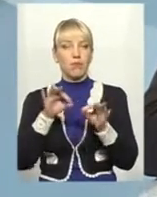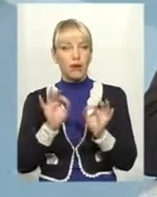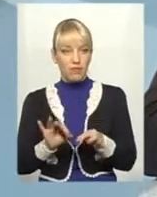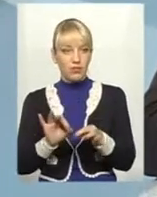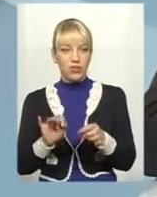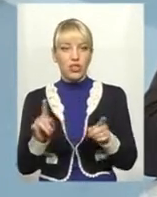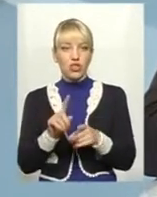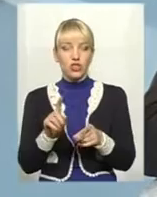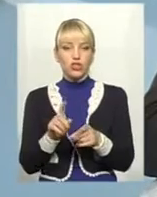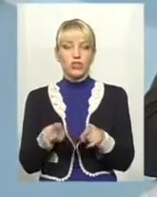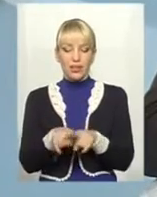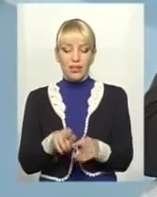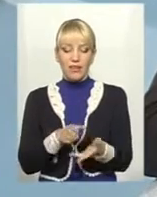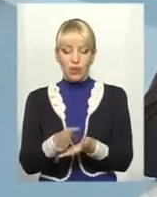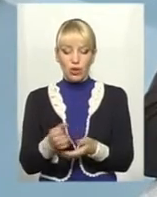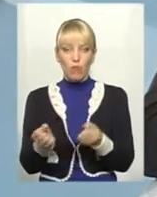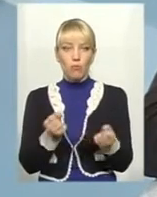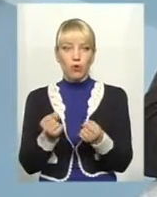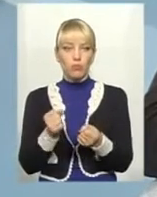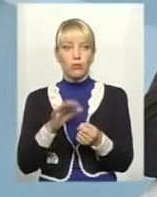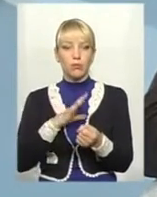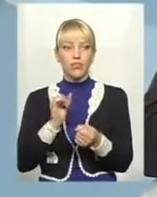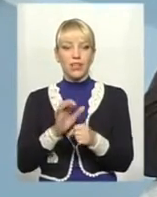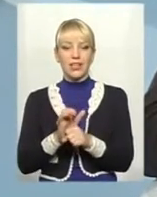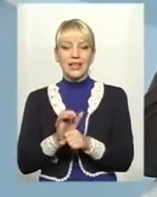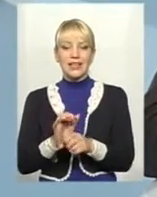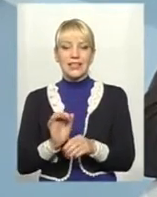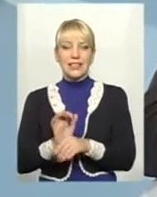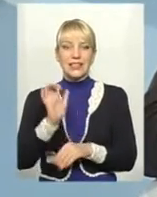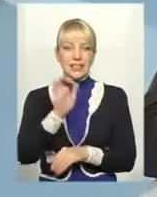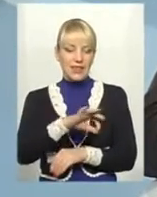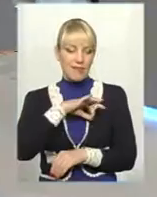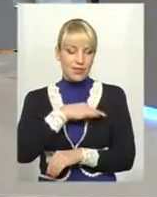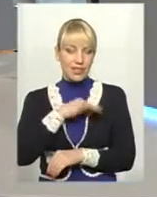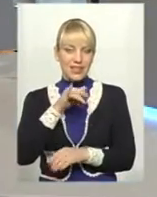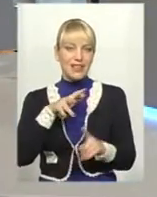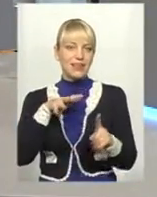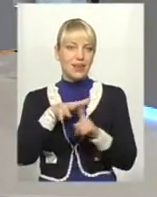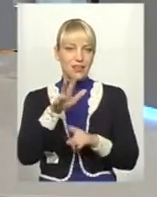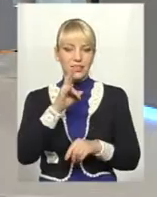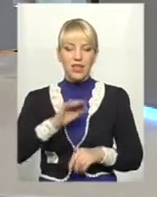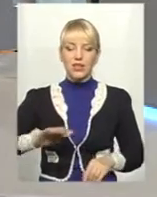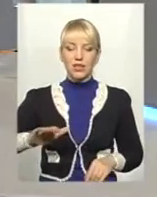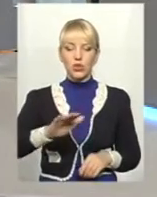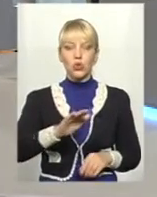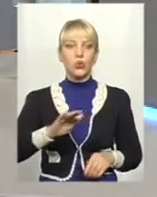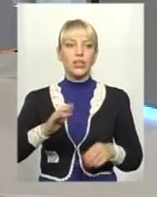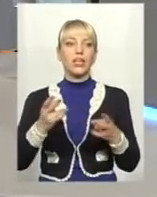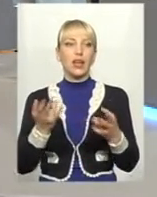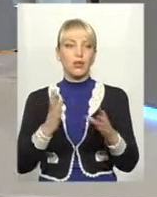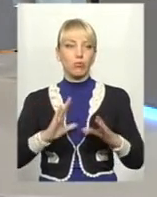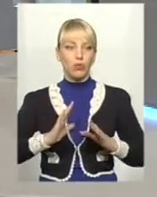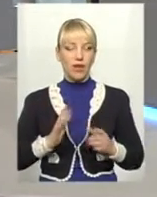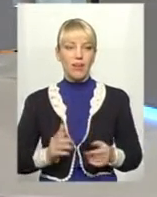від боротьби була, як засилка спецагентів і рейди по території, на якій була